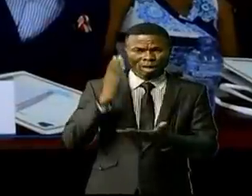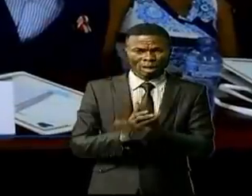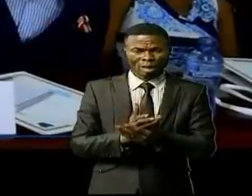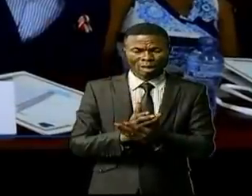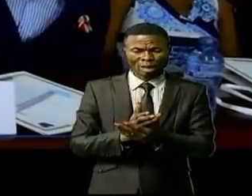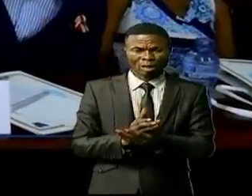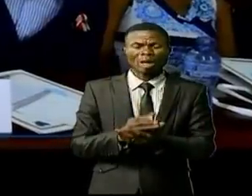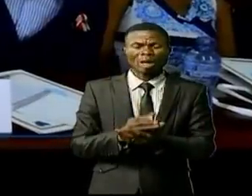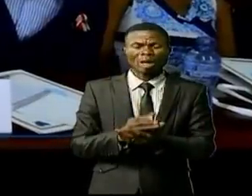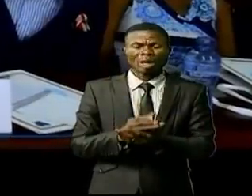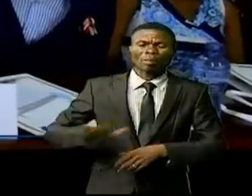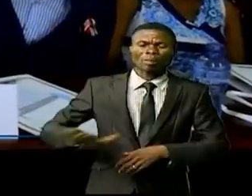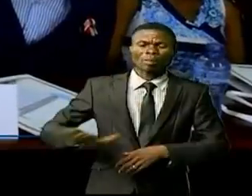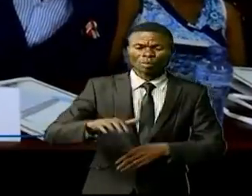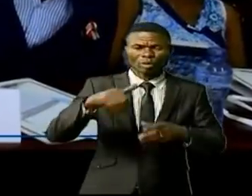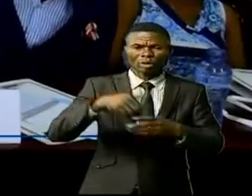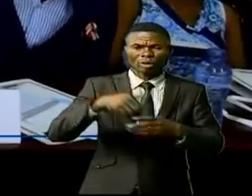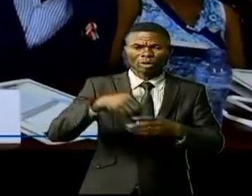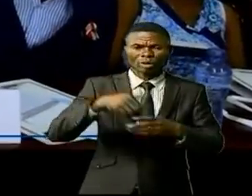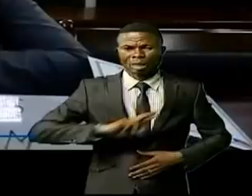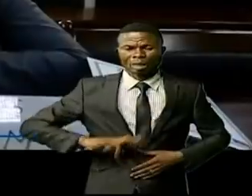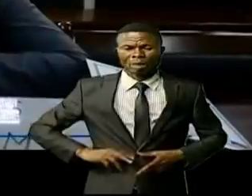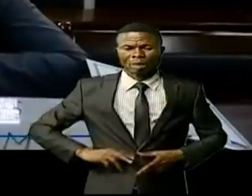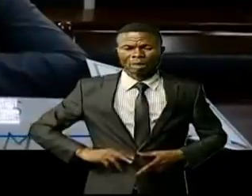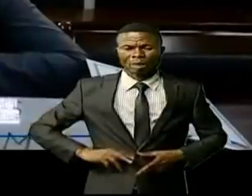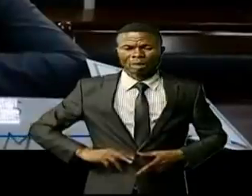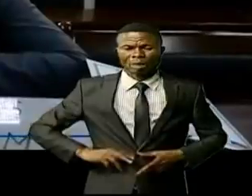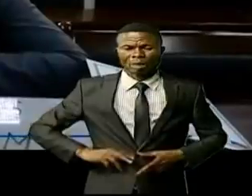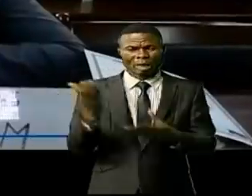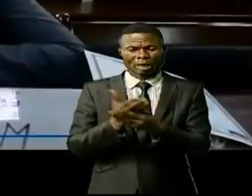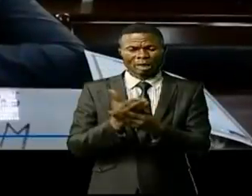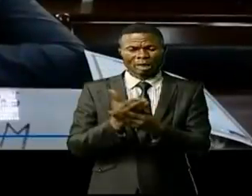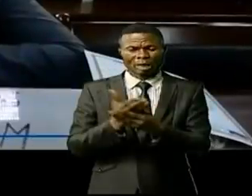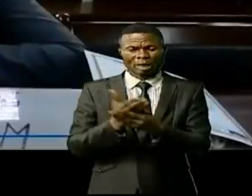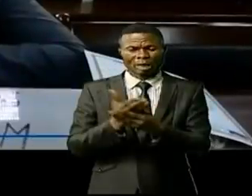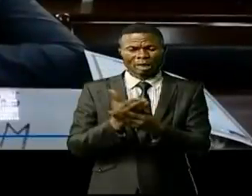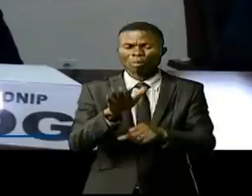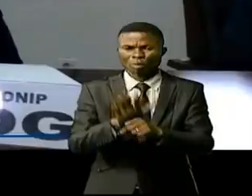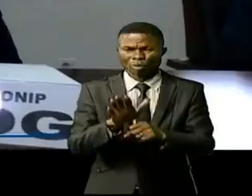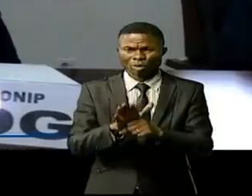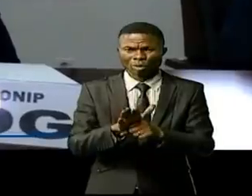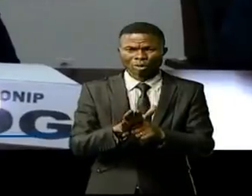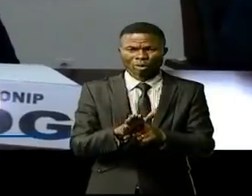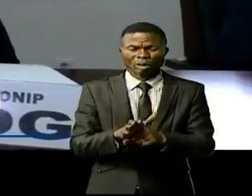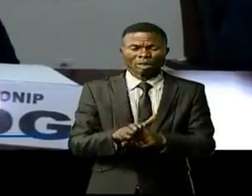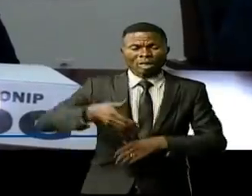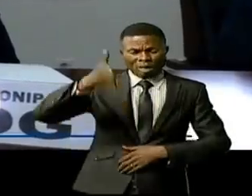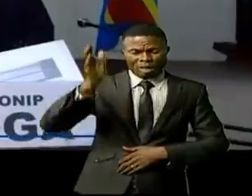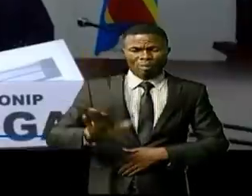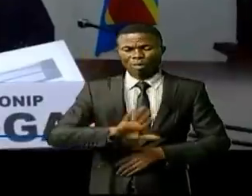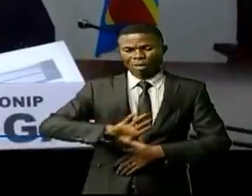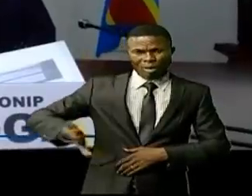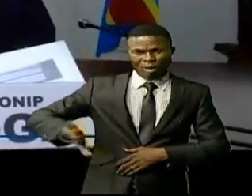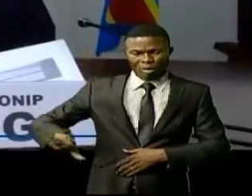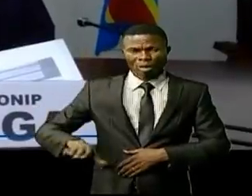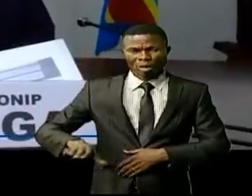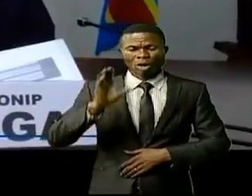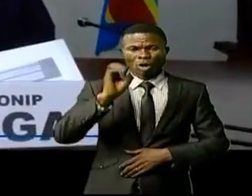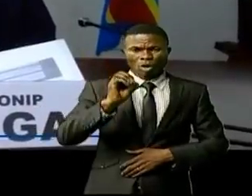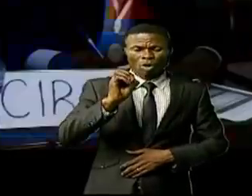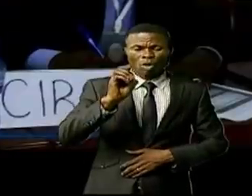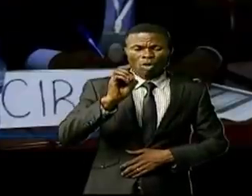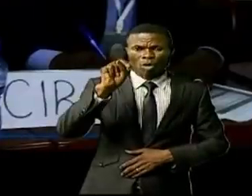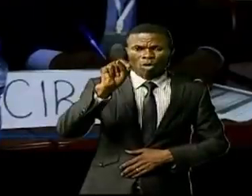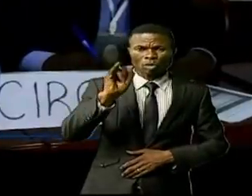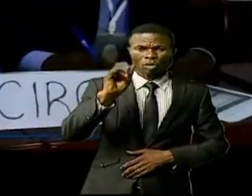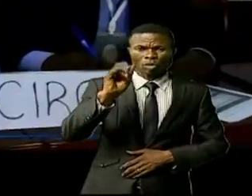patrie en République démocratique du Congo. Dans une approche hautement participative, hormis ces experts nationaux, l'Office national d'identification